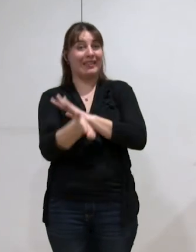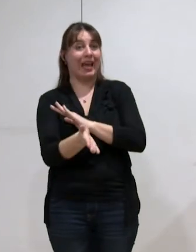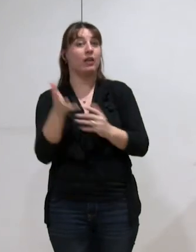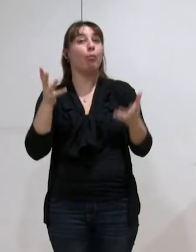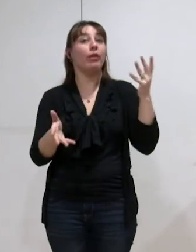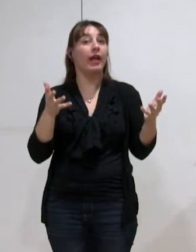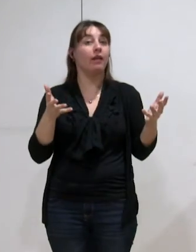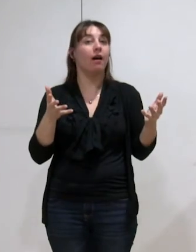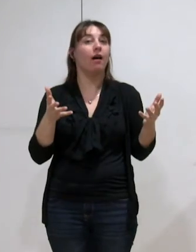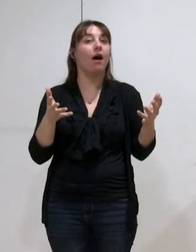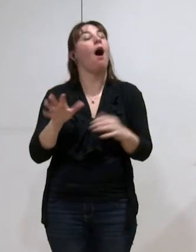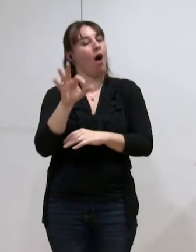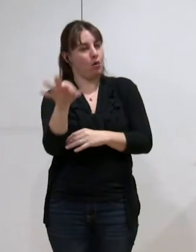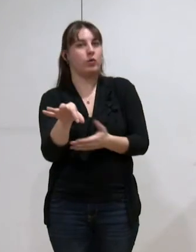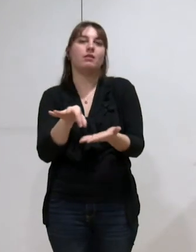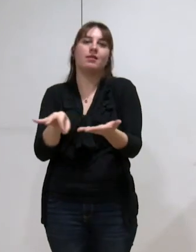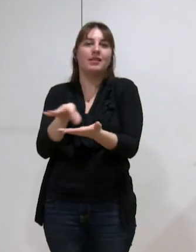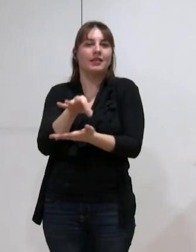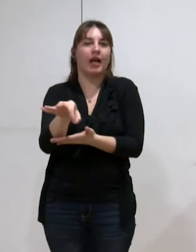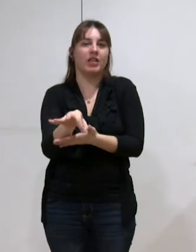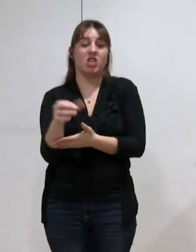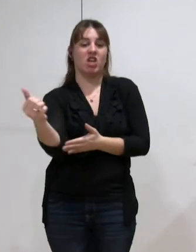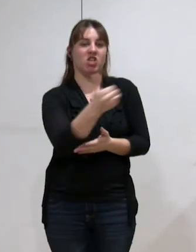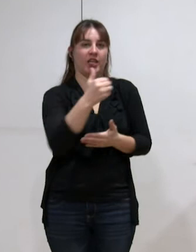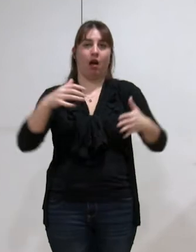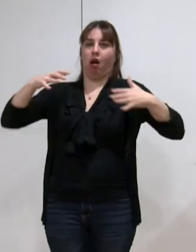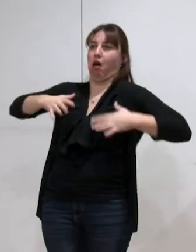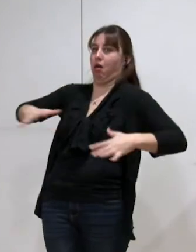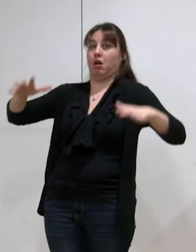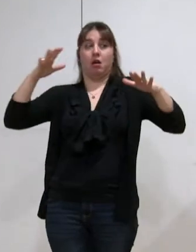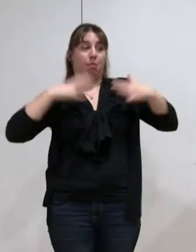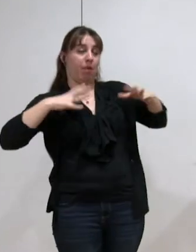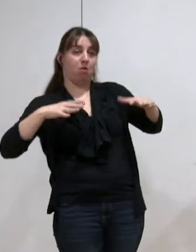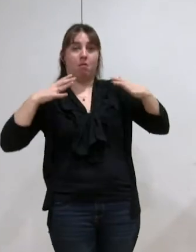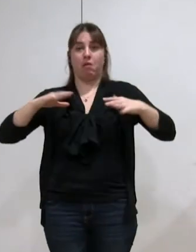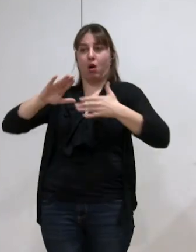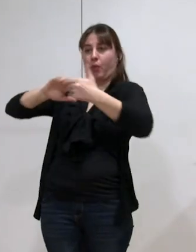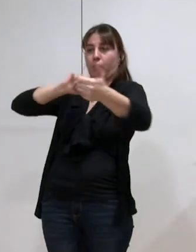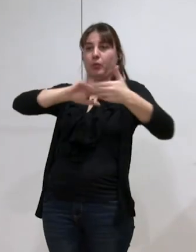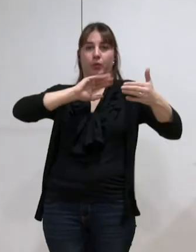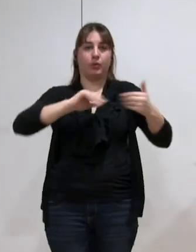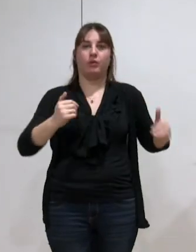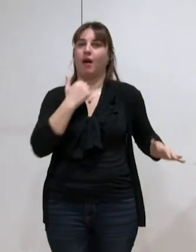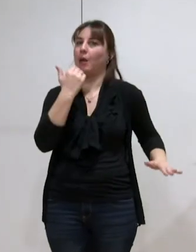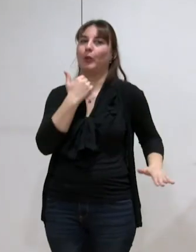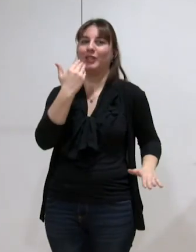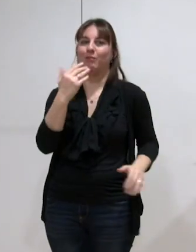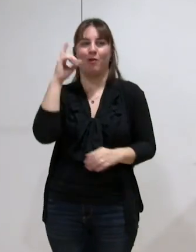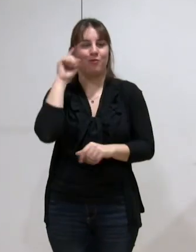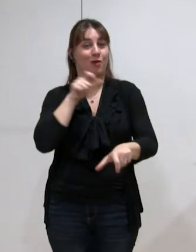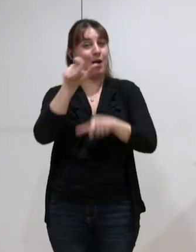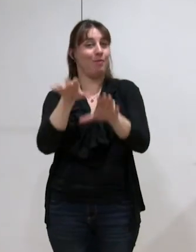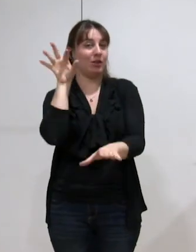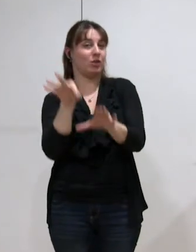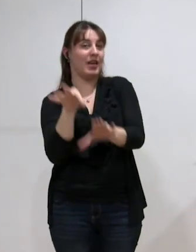moment-là, cette stratégie de la patate chaude, effectivement, elle ne pourrait plus se faire parce que vous auriez des élus